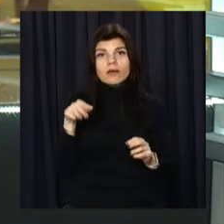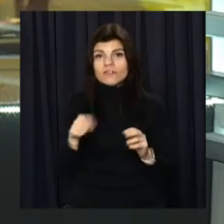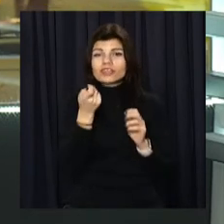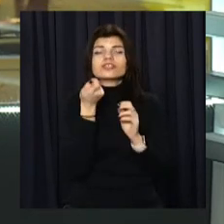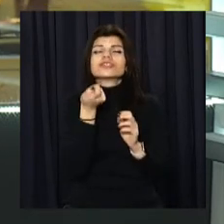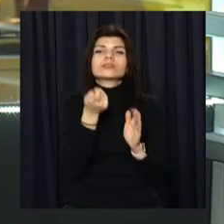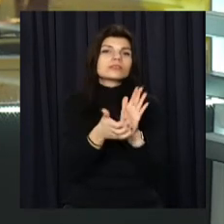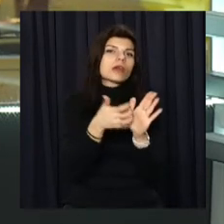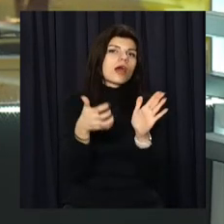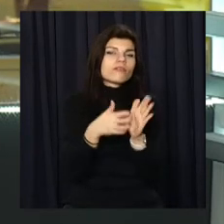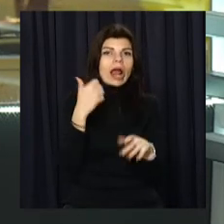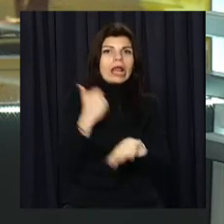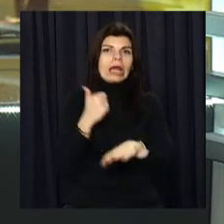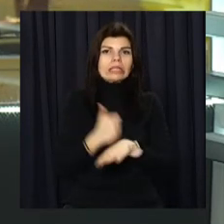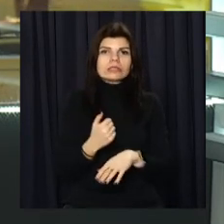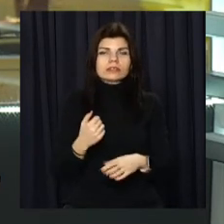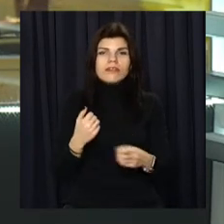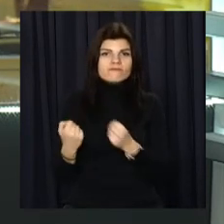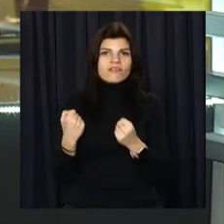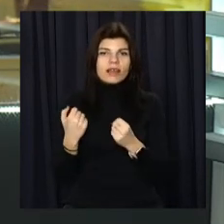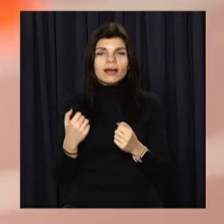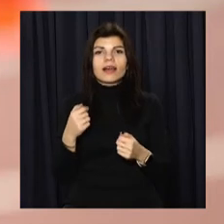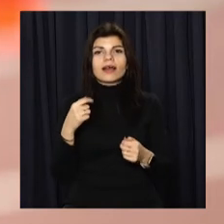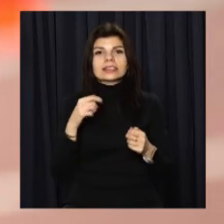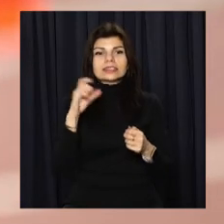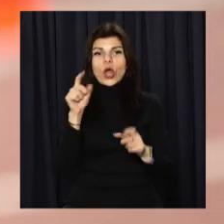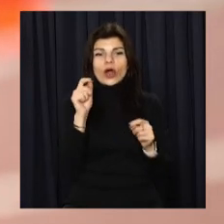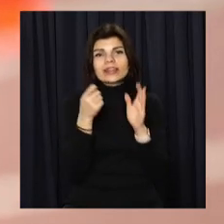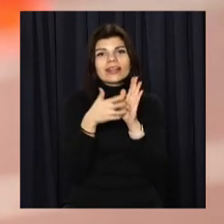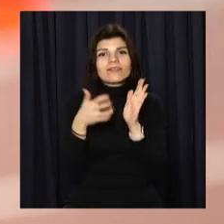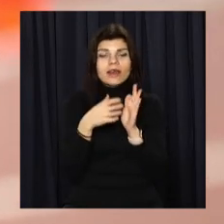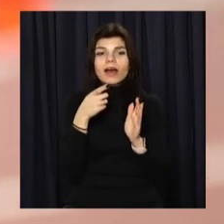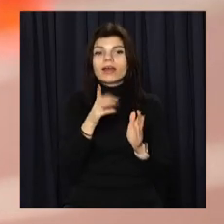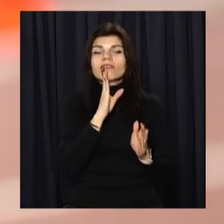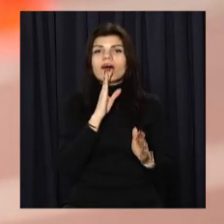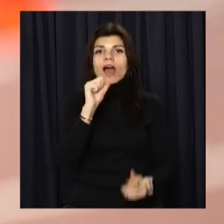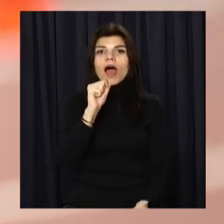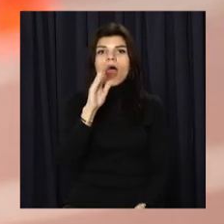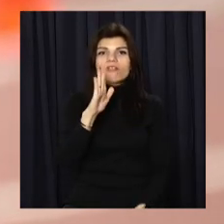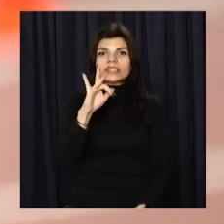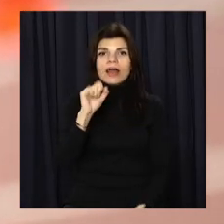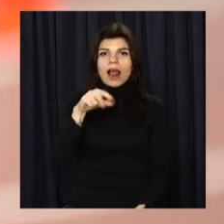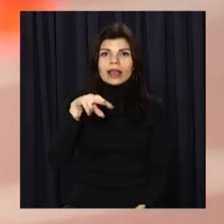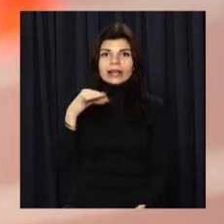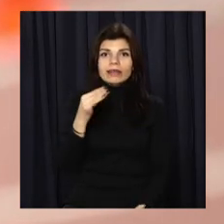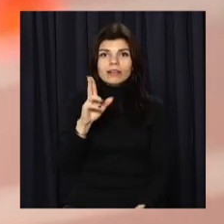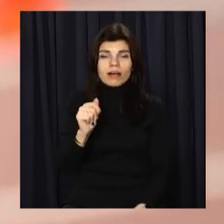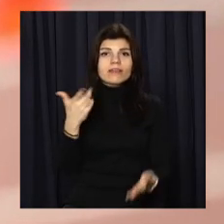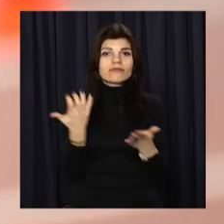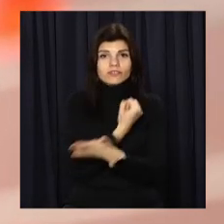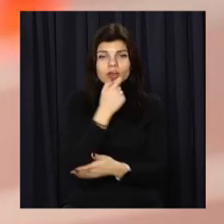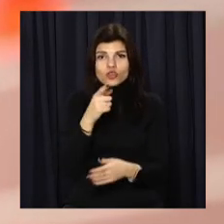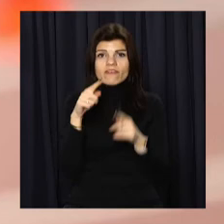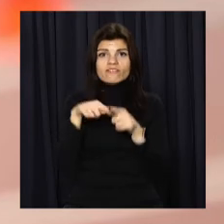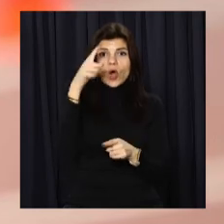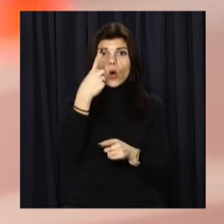вистачило для захисту лідерського титулу. Перемогу на змаганнях святкувала австралійка Елеонора Патерсон. Вона взяла